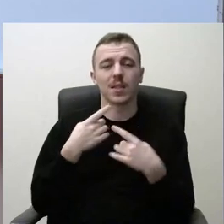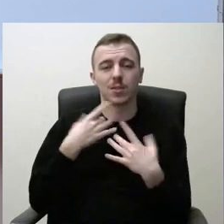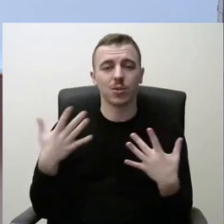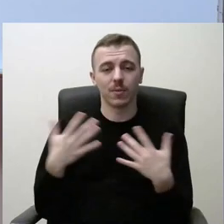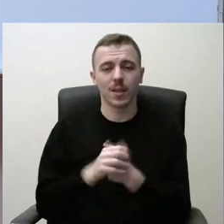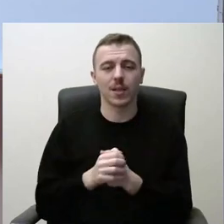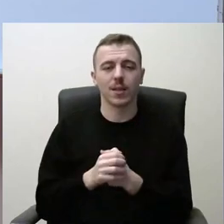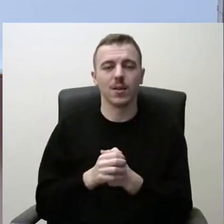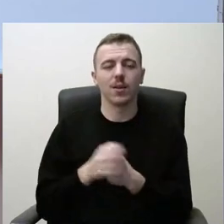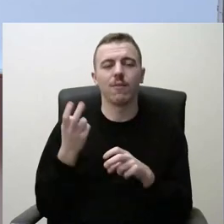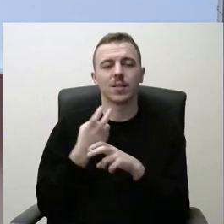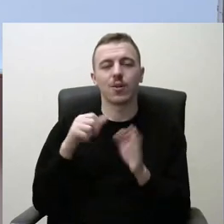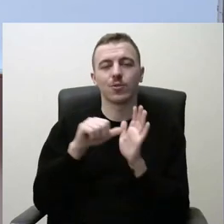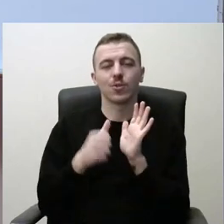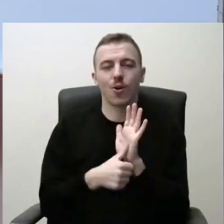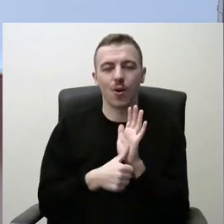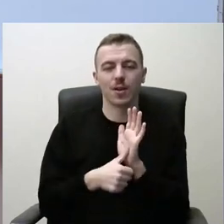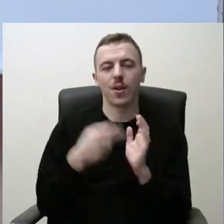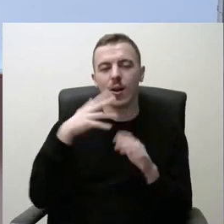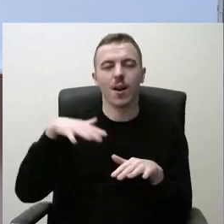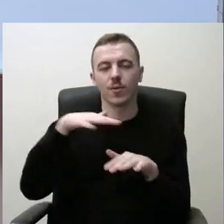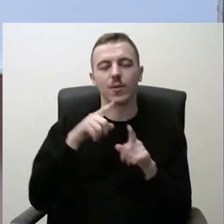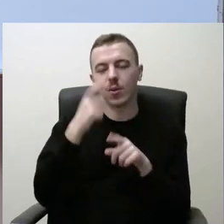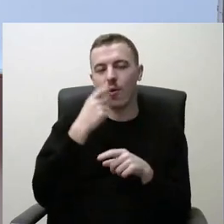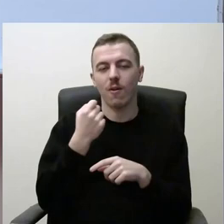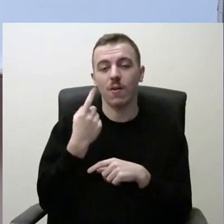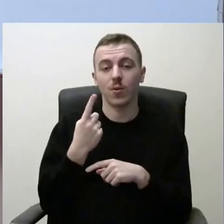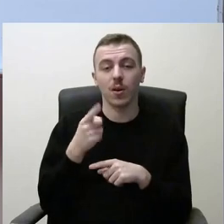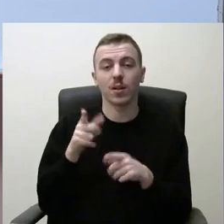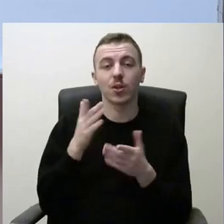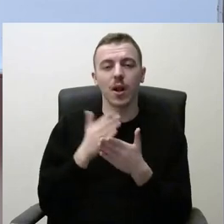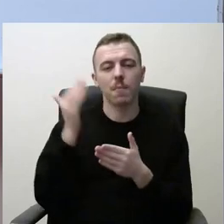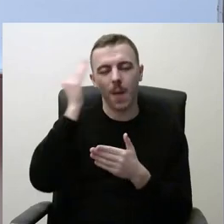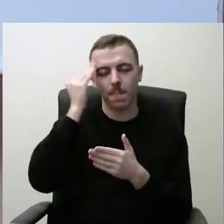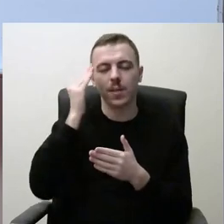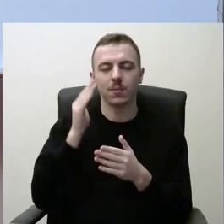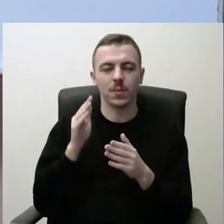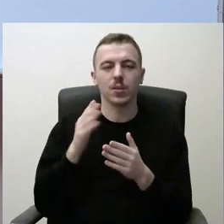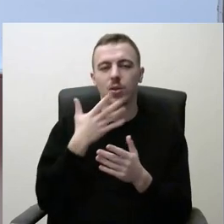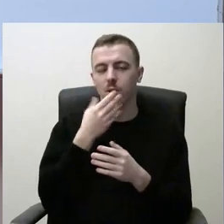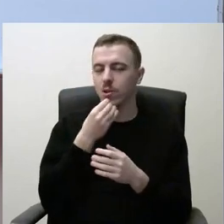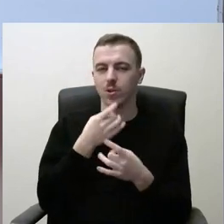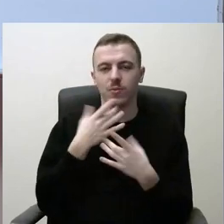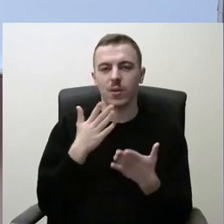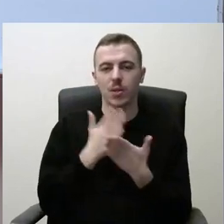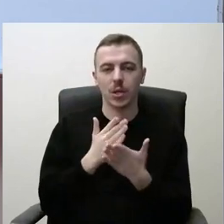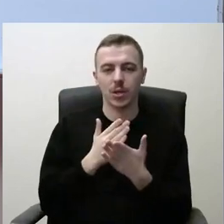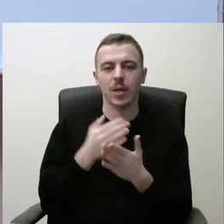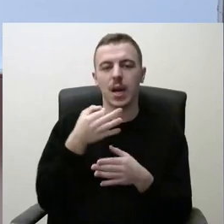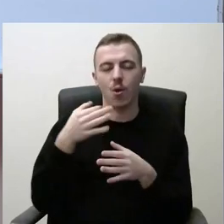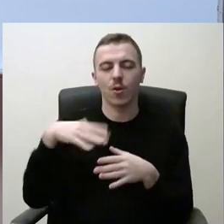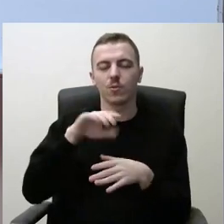ir vasarių 16 visos Lietuvos ir ko 11, kurios yra paminimos gražiai ir su viso rajono